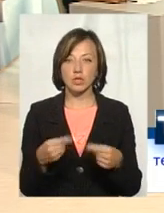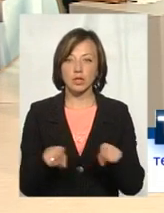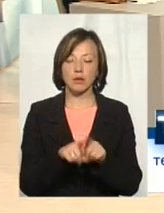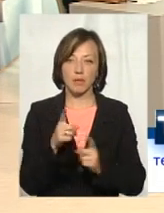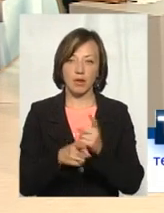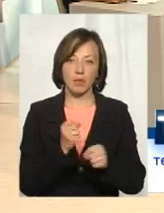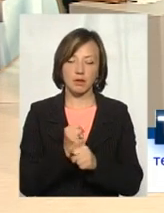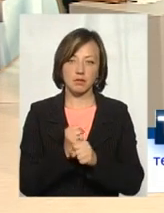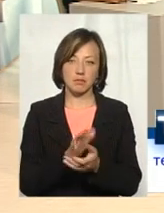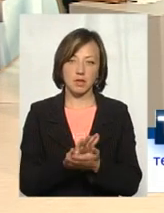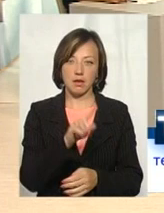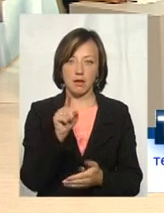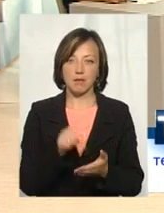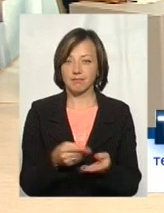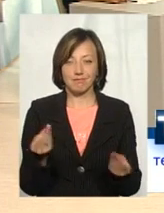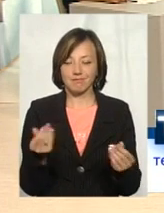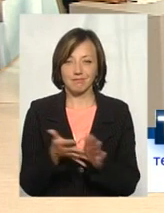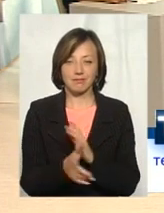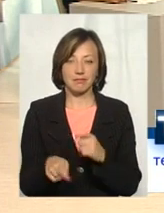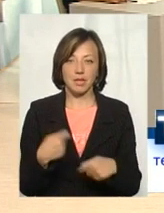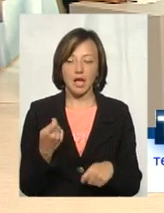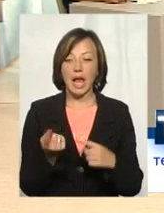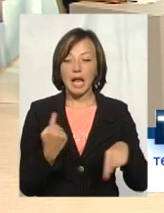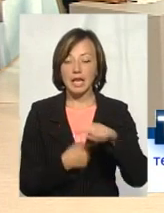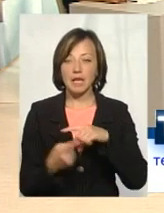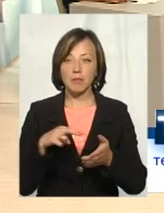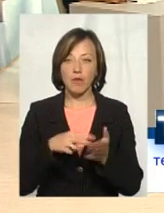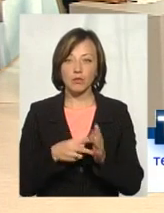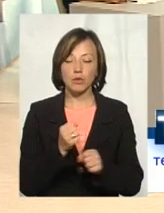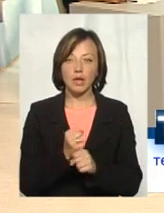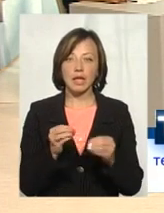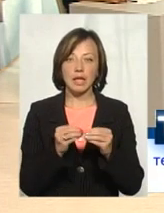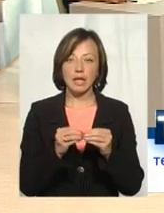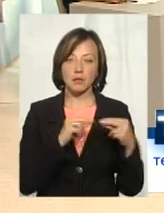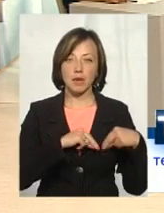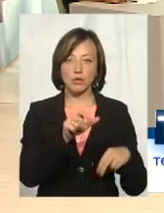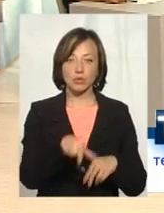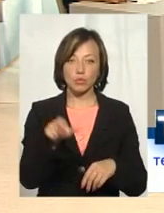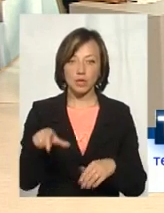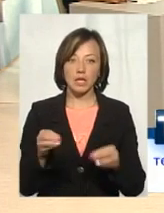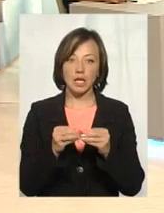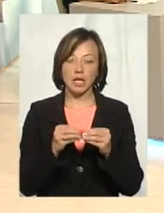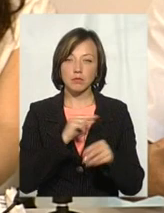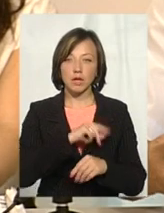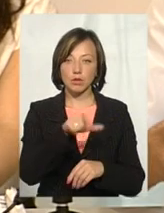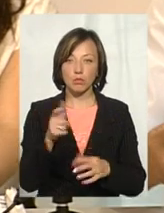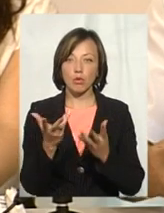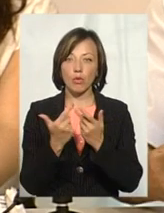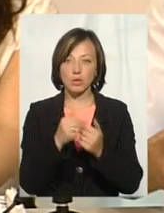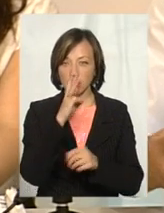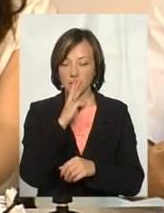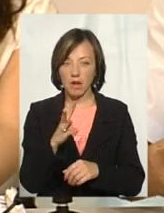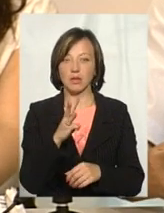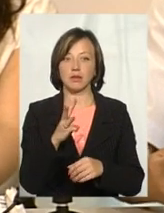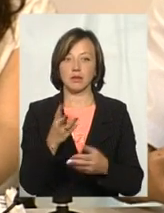переробляти сміття? Воно затратне. І навіть ту лінію, яку ми плануємо, щоб зробили, там буде 10 працюючих. На 10 працюючих порахуйте заробітну плату,